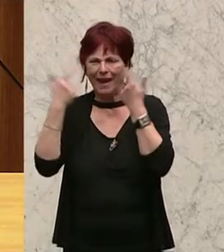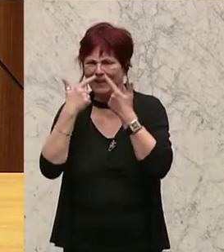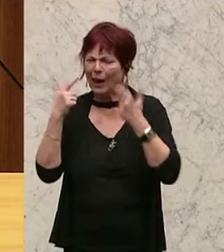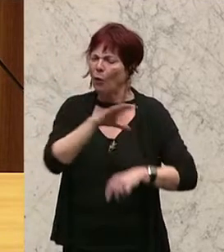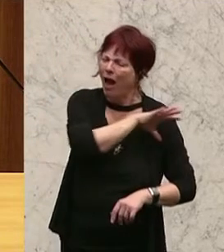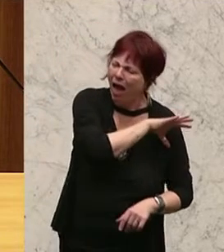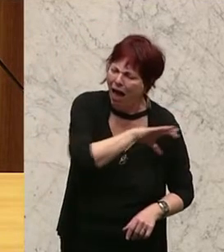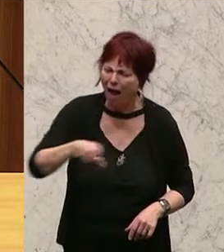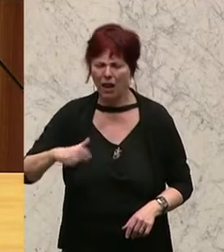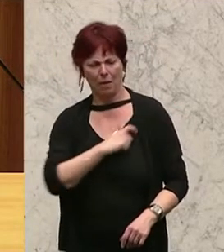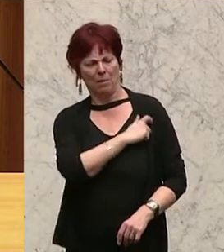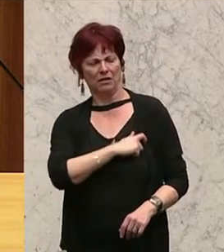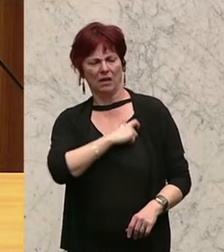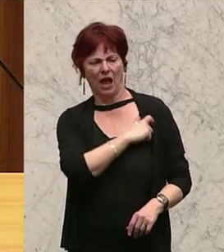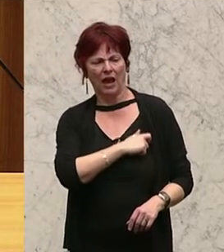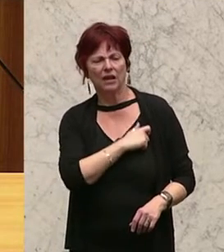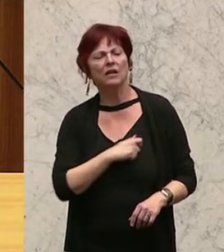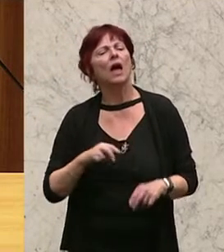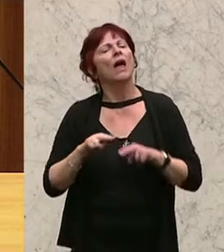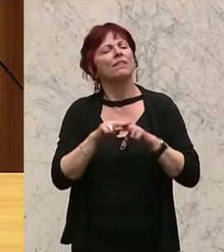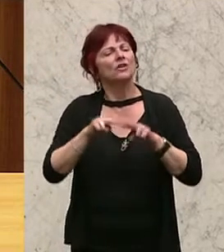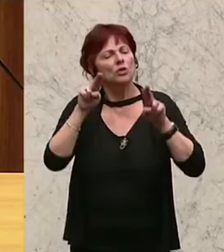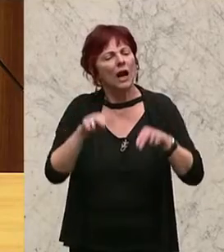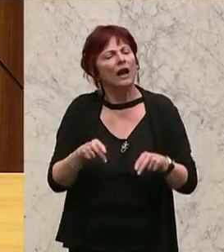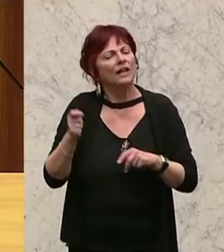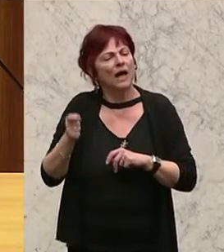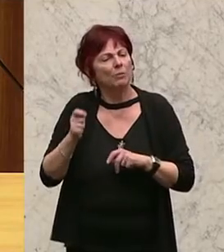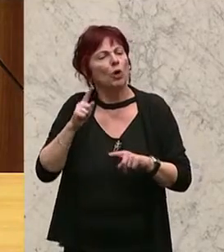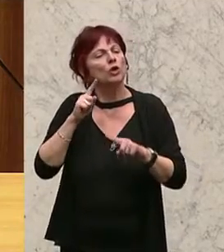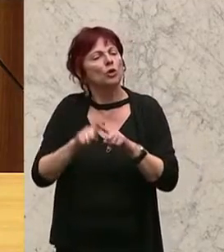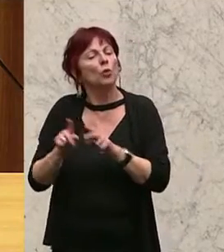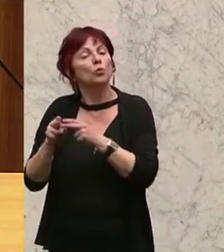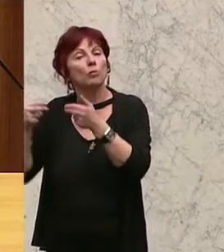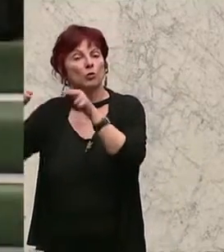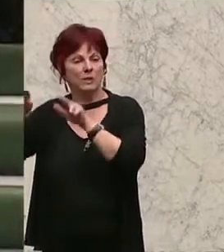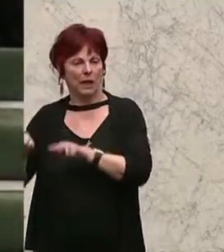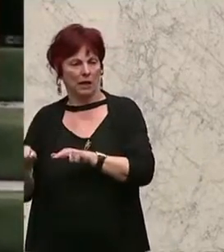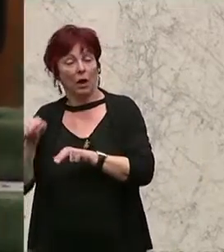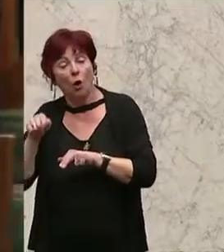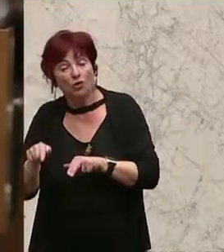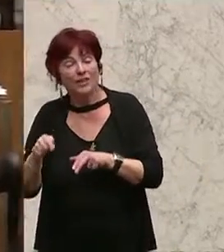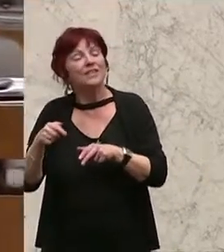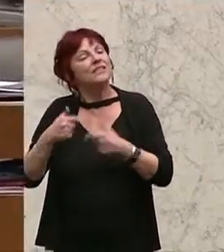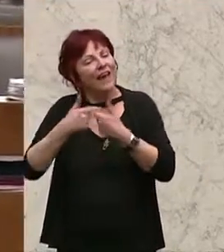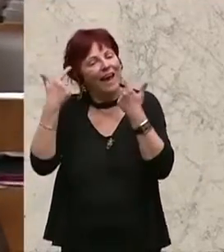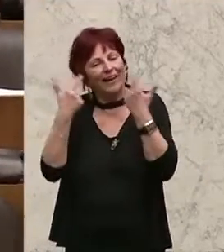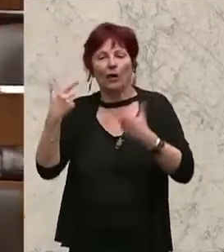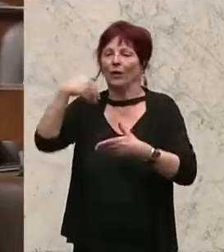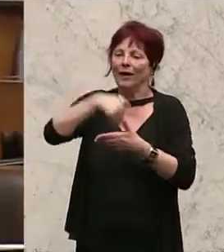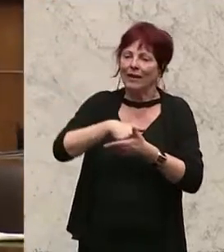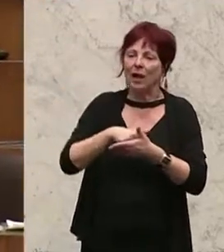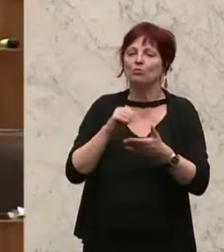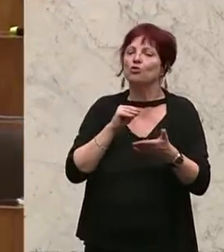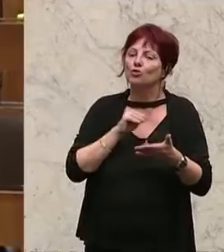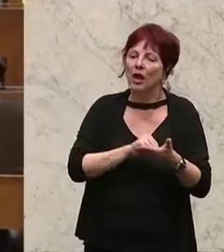Fraktionen von Nationalratsabgeordneten und Bundesräten, die sich damit auseinandersetzt, wie mit der Türkei umzugehen